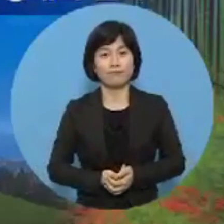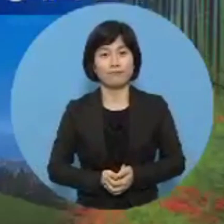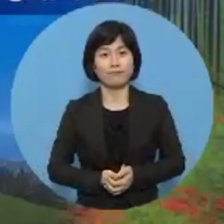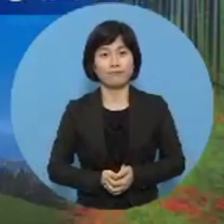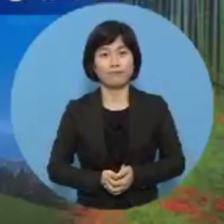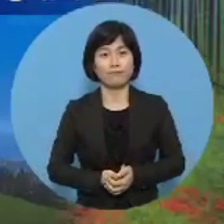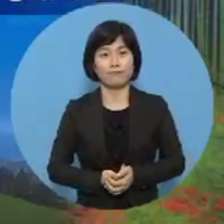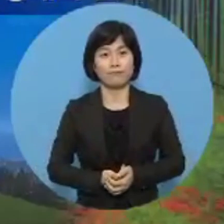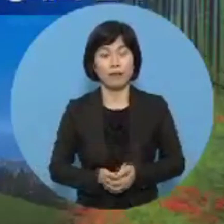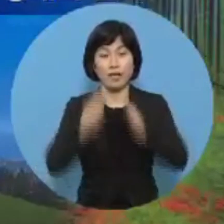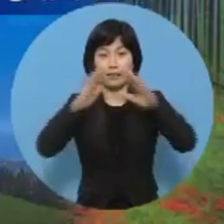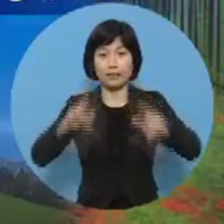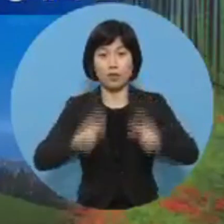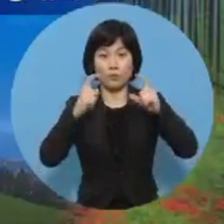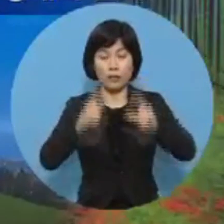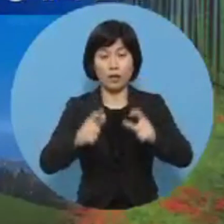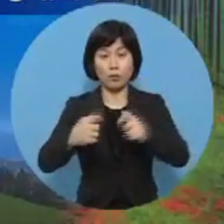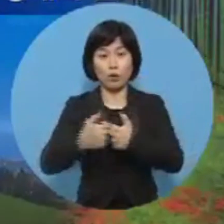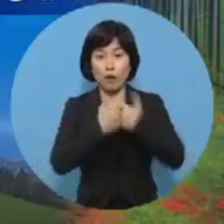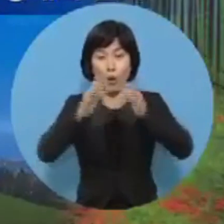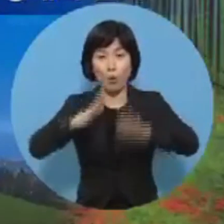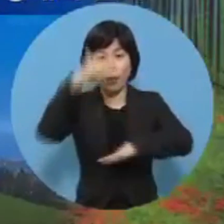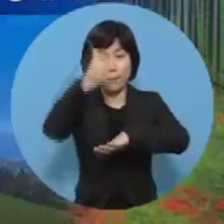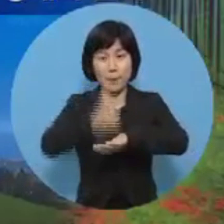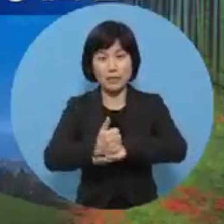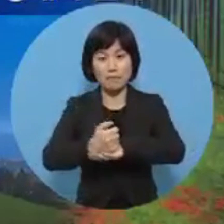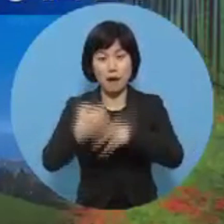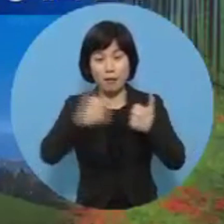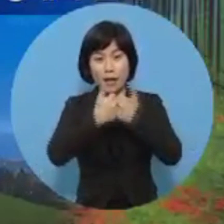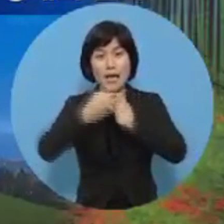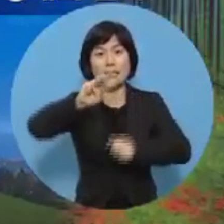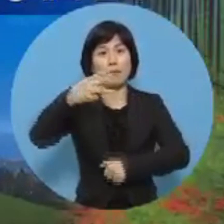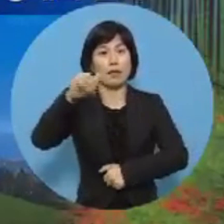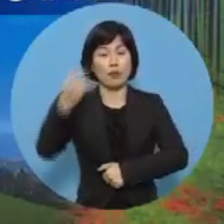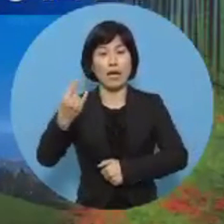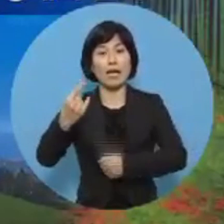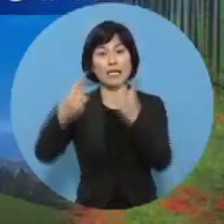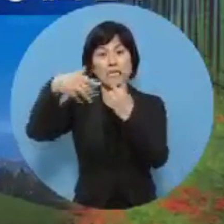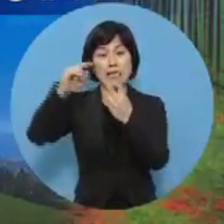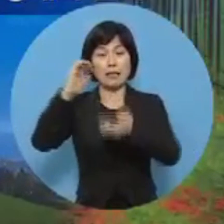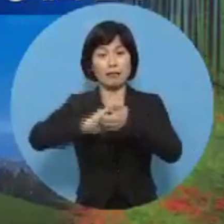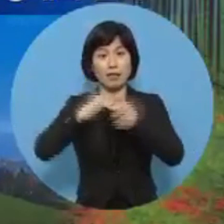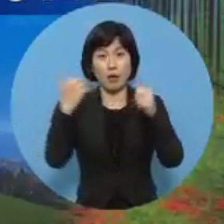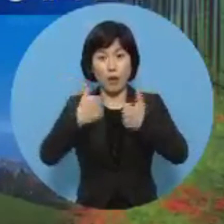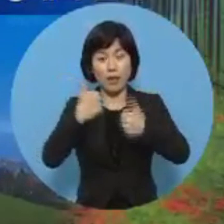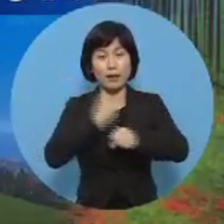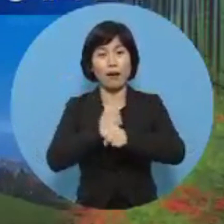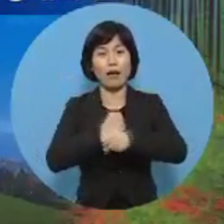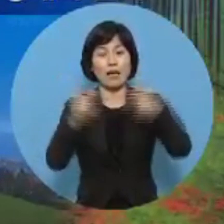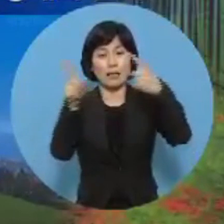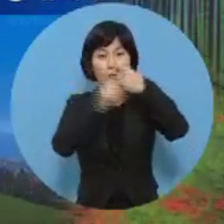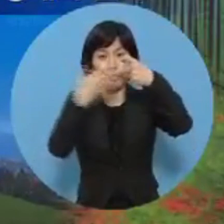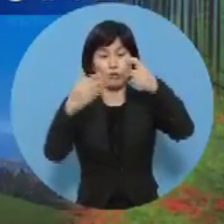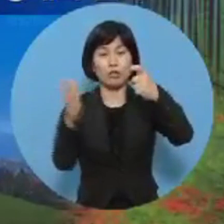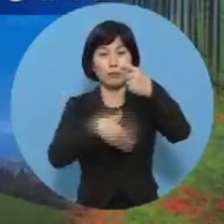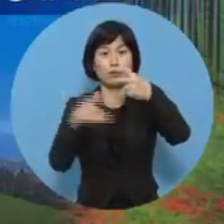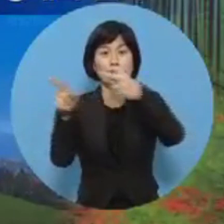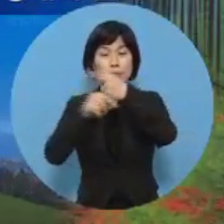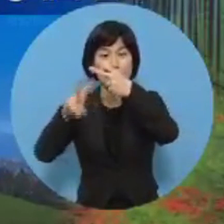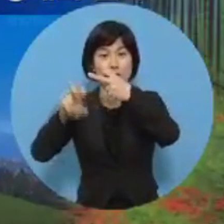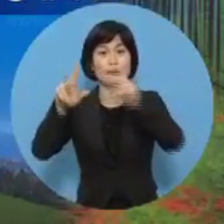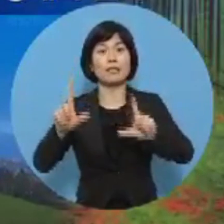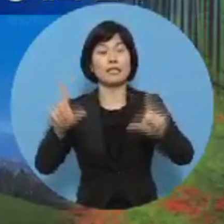전라남도의 올해 마지막 회기인 제300회 제2차 정례회가 11월 9일부터 12월 22일까지